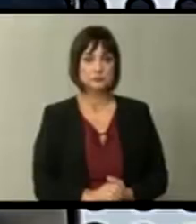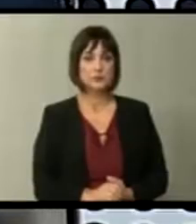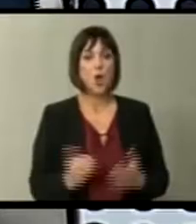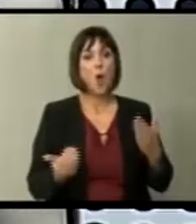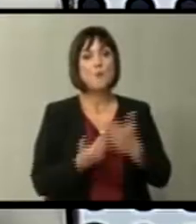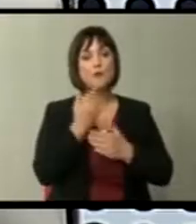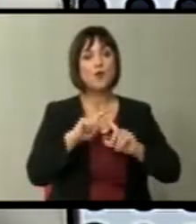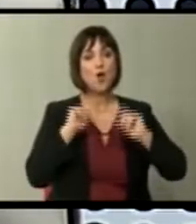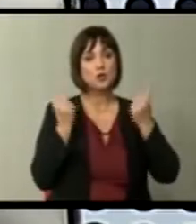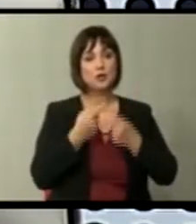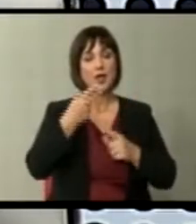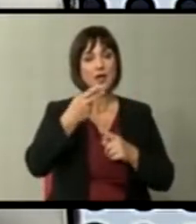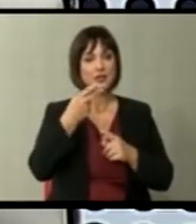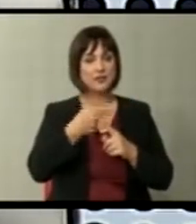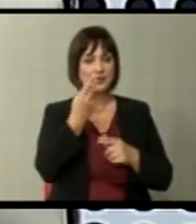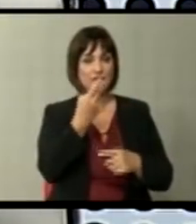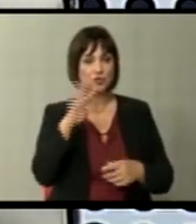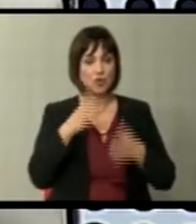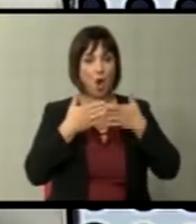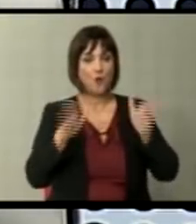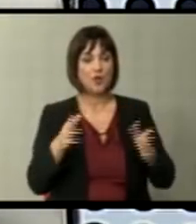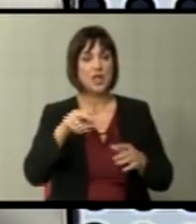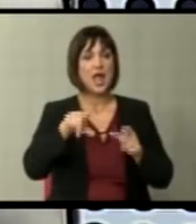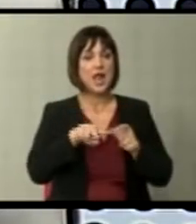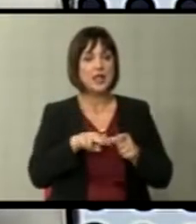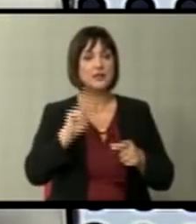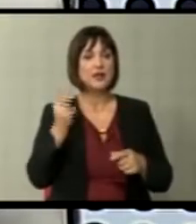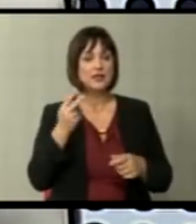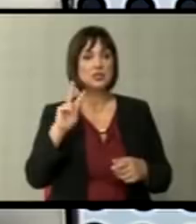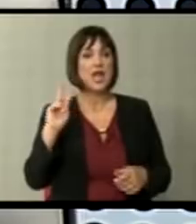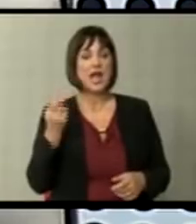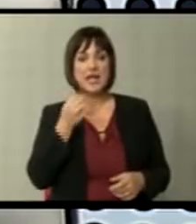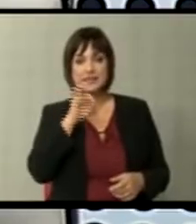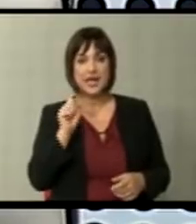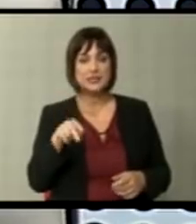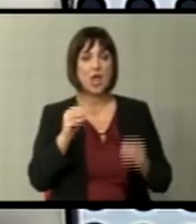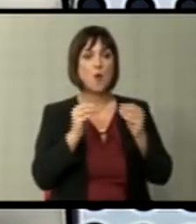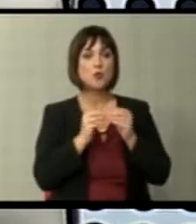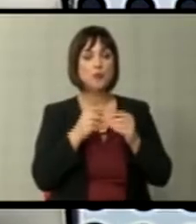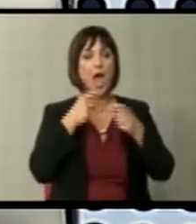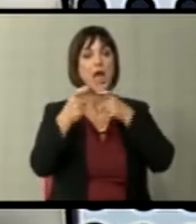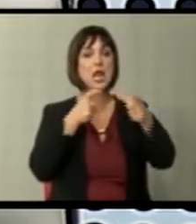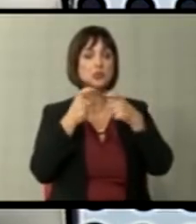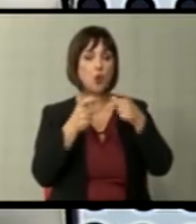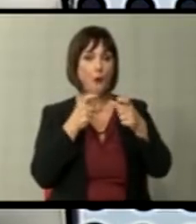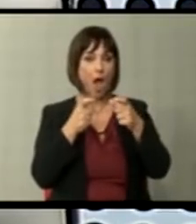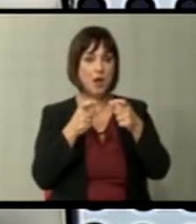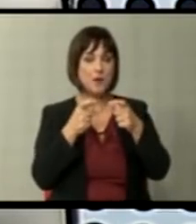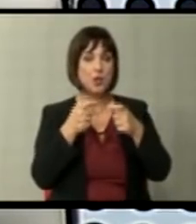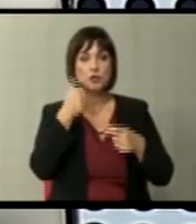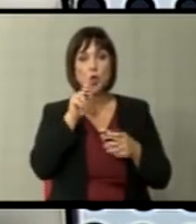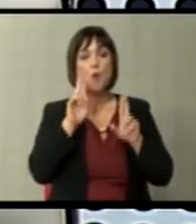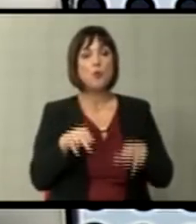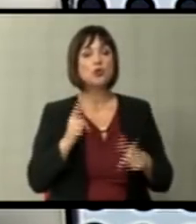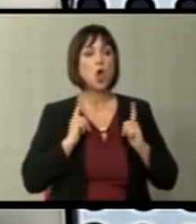Повторно во студиото на 24 отворено со Лјатифи, Клековски, Кацарска и Бучковски разговараме за тоа